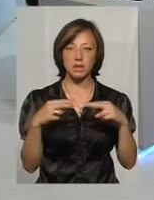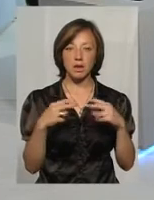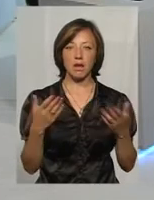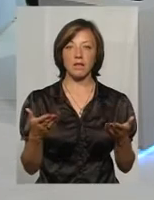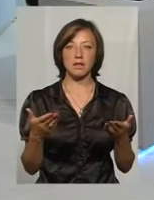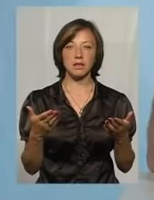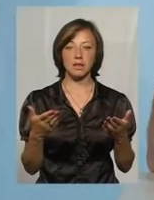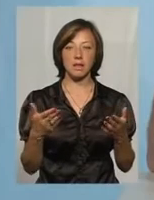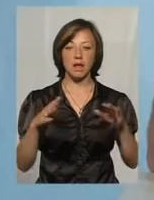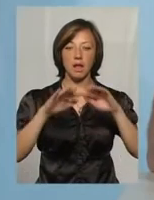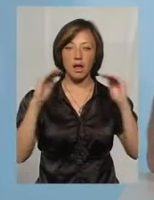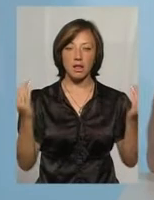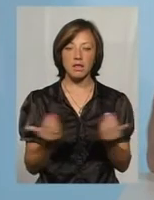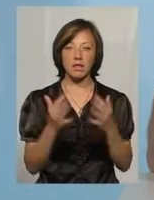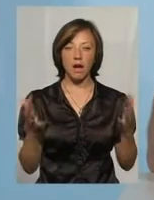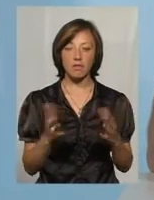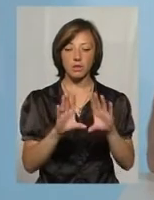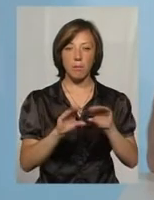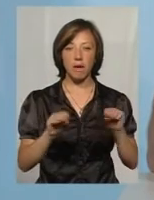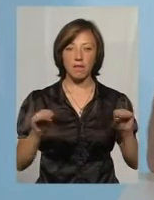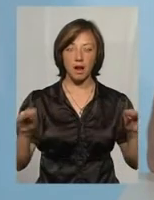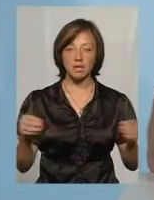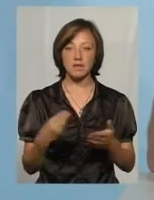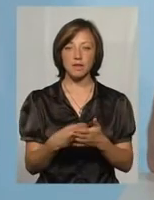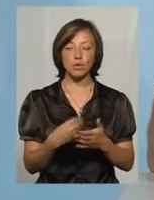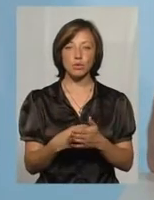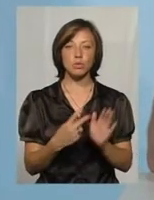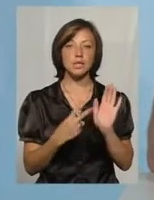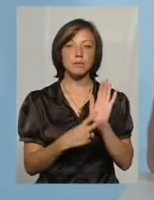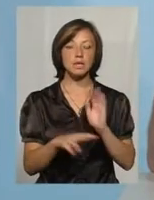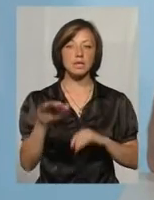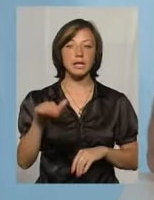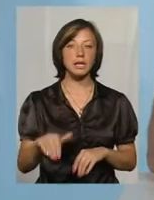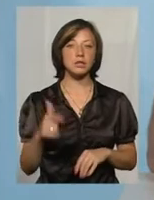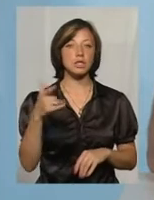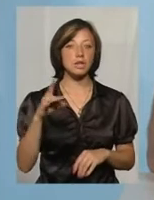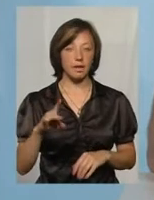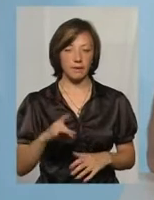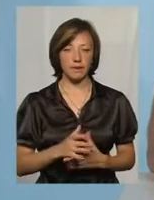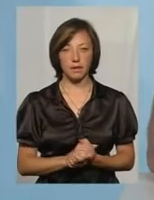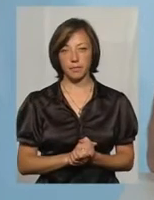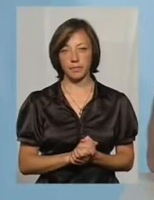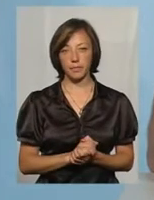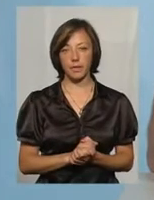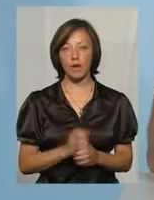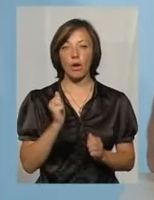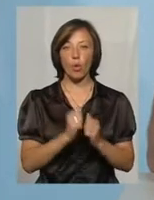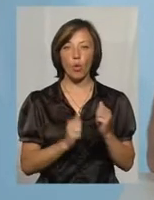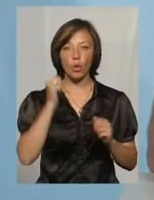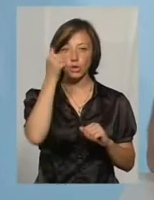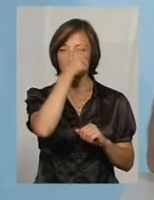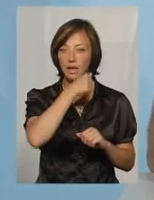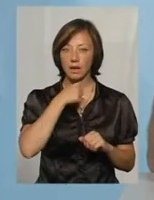матерасів на суму приблизно 70 тисяч гривень. Кожен рік